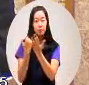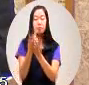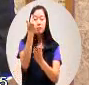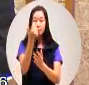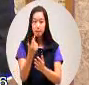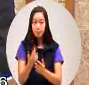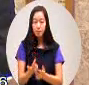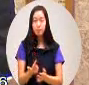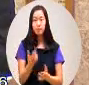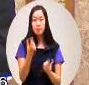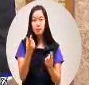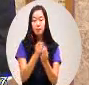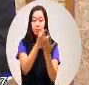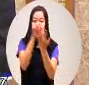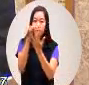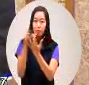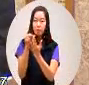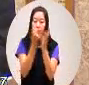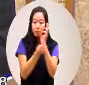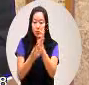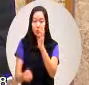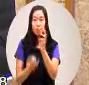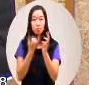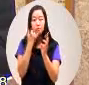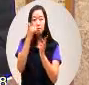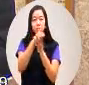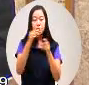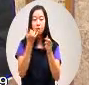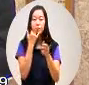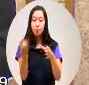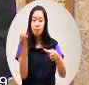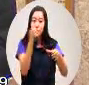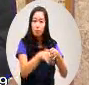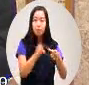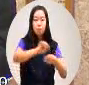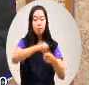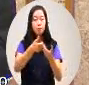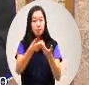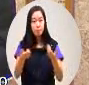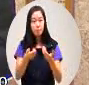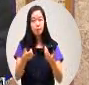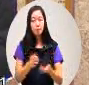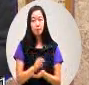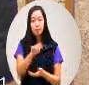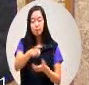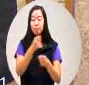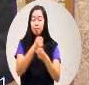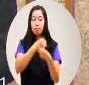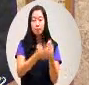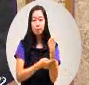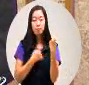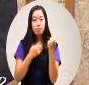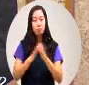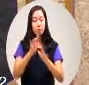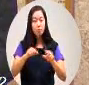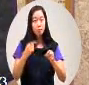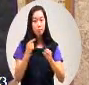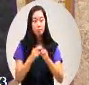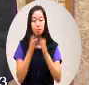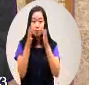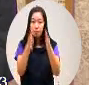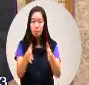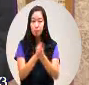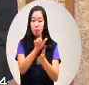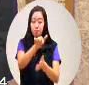都在甄选的办法里面希望能够纳入一些加分的这样的一个做法那么今年度针对